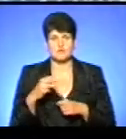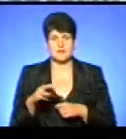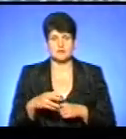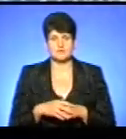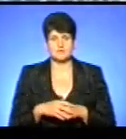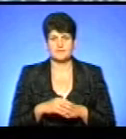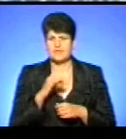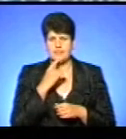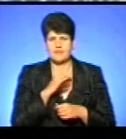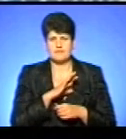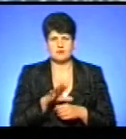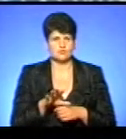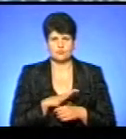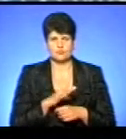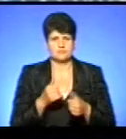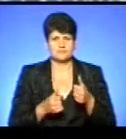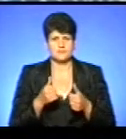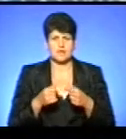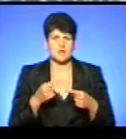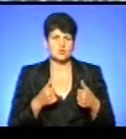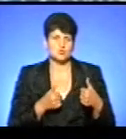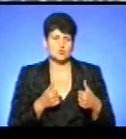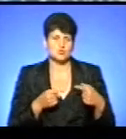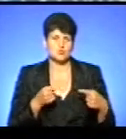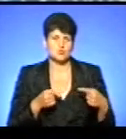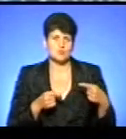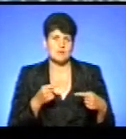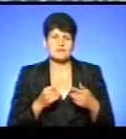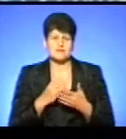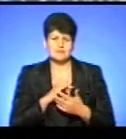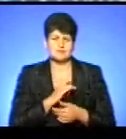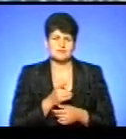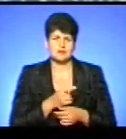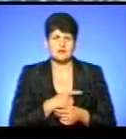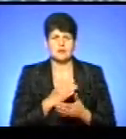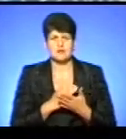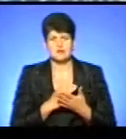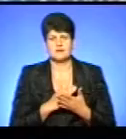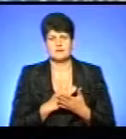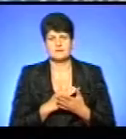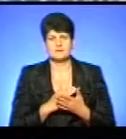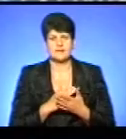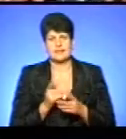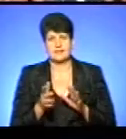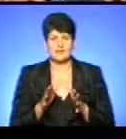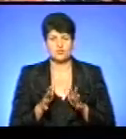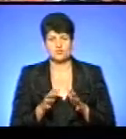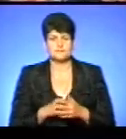Не важко було змагатися, суперники такі і сильні є, і такі не дуже.